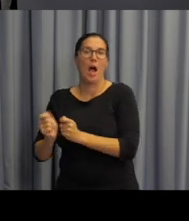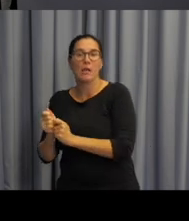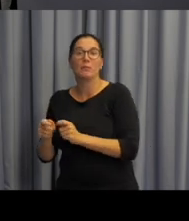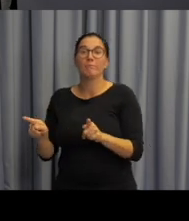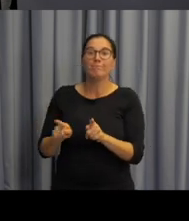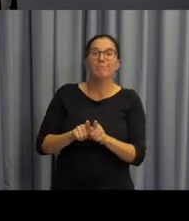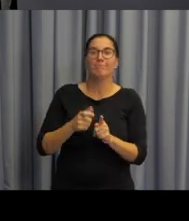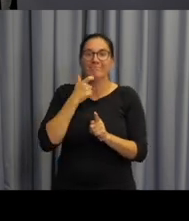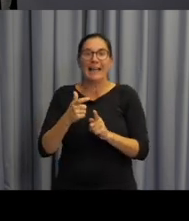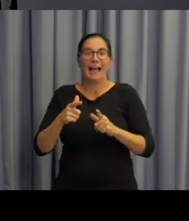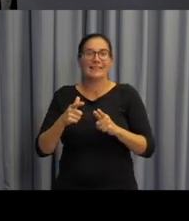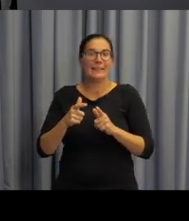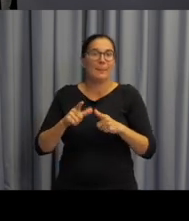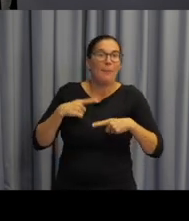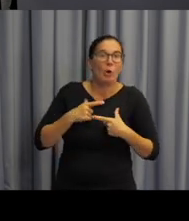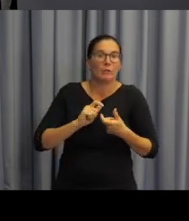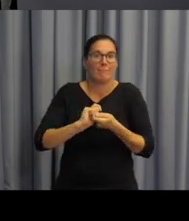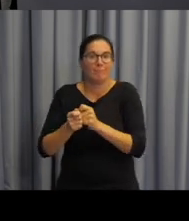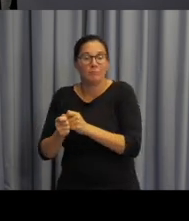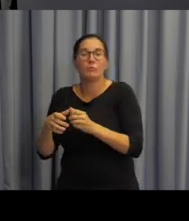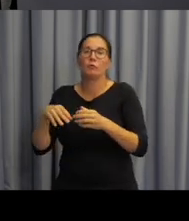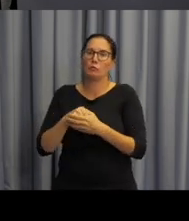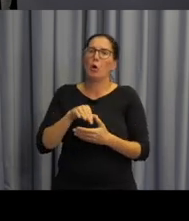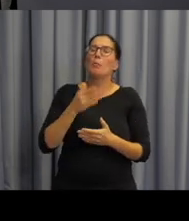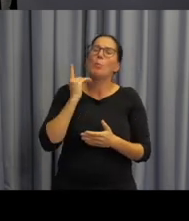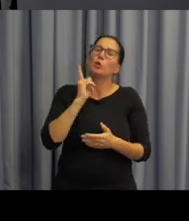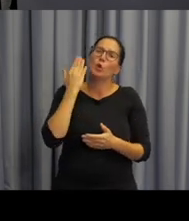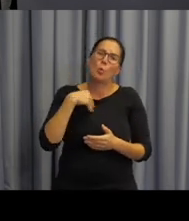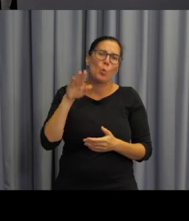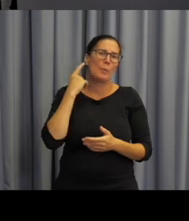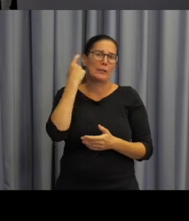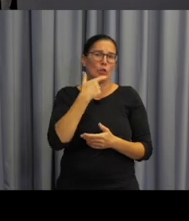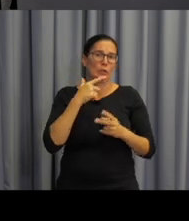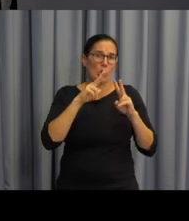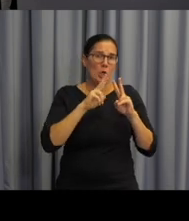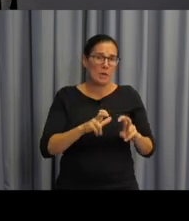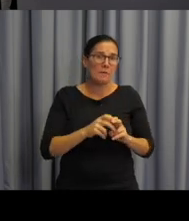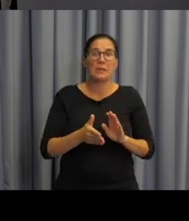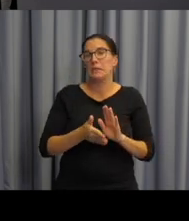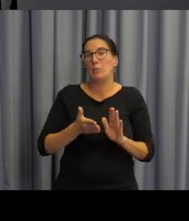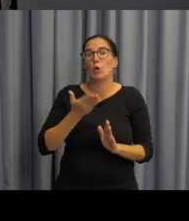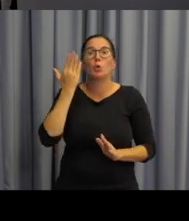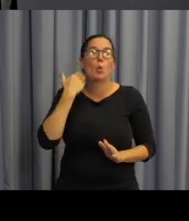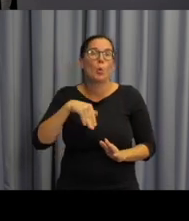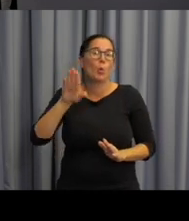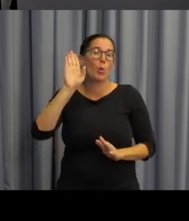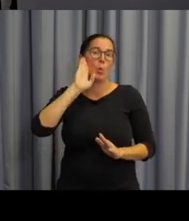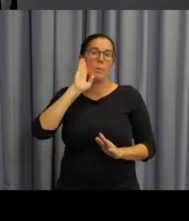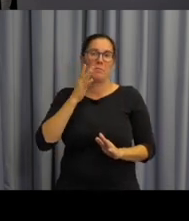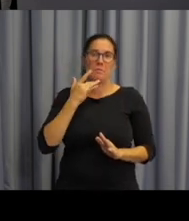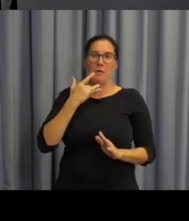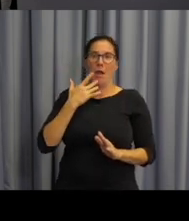Nedělnou součástí sociokulturních kompetencí jsou sociolingvistické kompetence, jako je ovládnotí